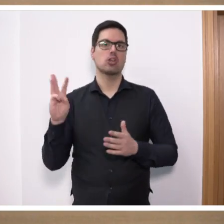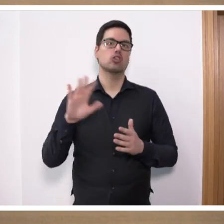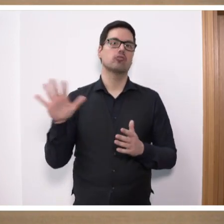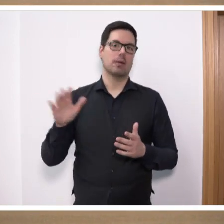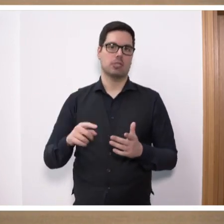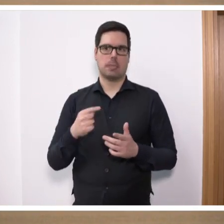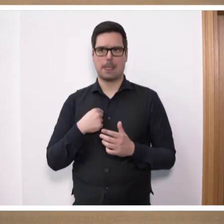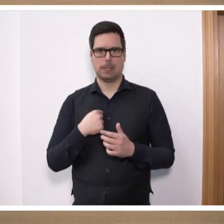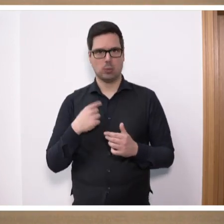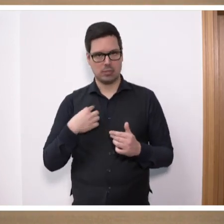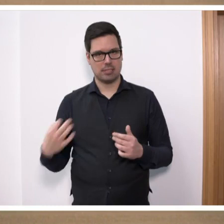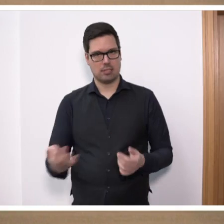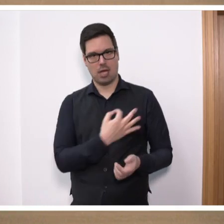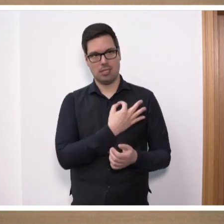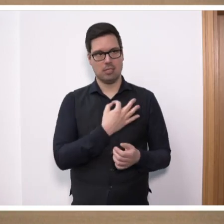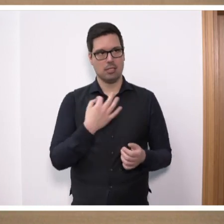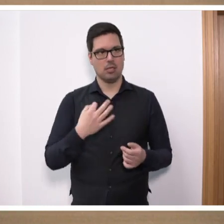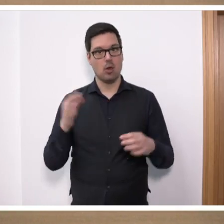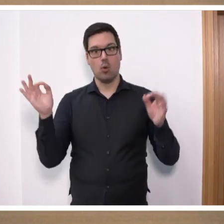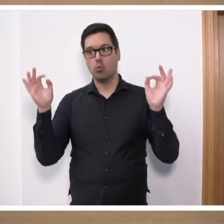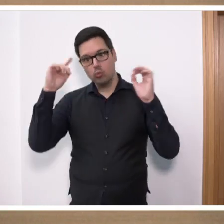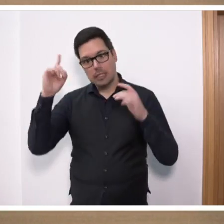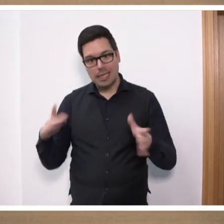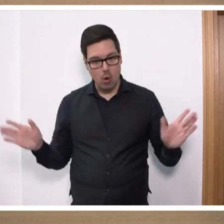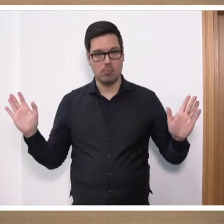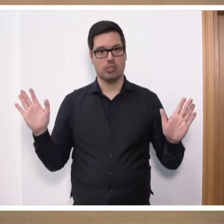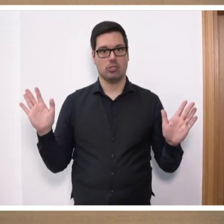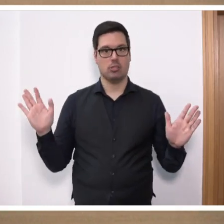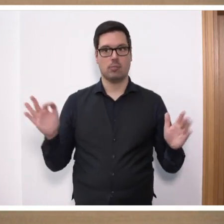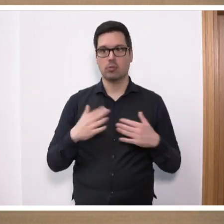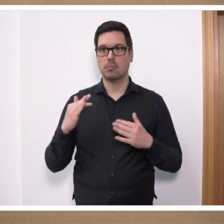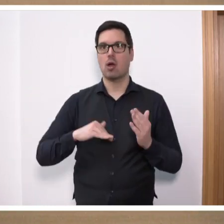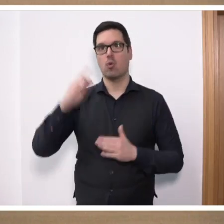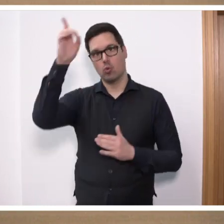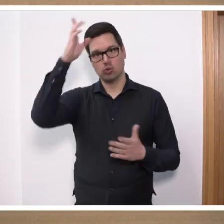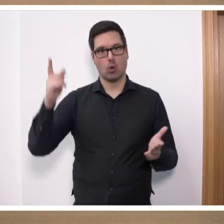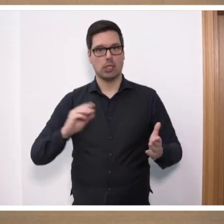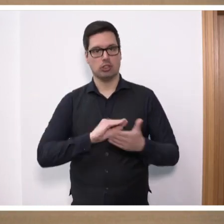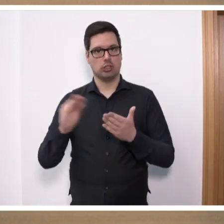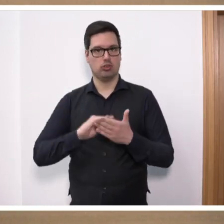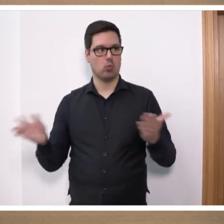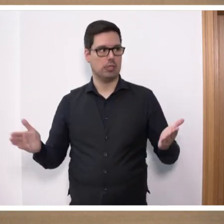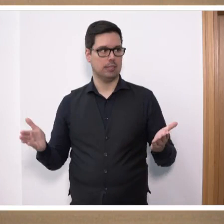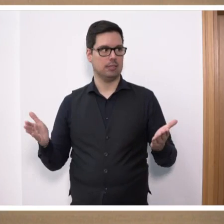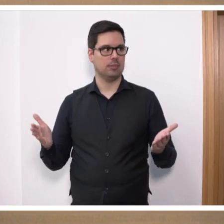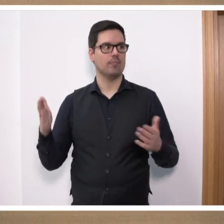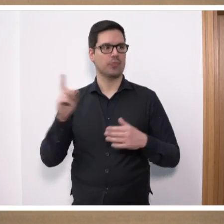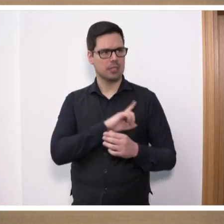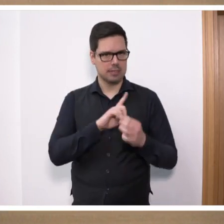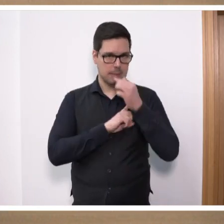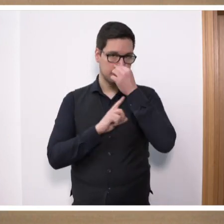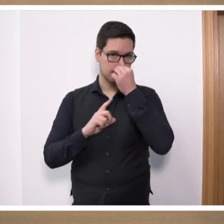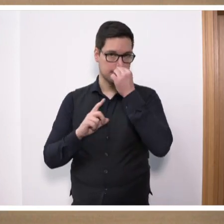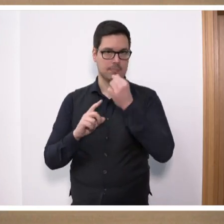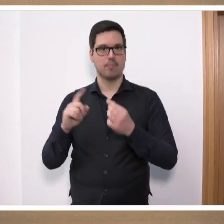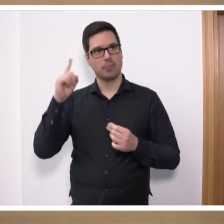Das war für uns Saarländer ungeheuerlich, weil bei uns ist immer Hochdeutsch in den Schulen gesprochen worden. Und ich selber, das wissen Sie ja,